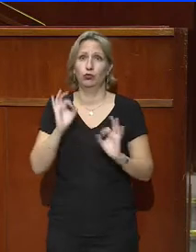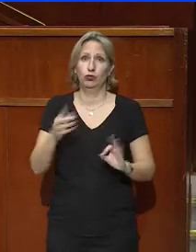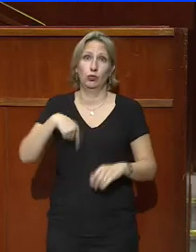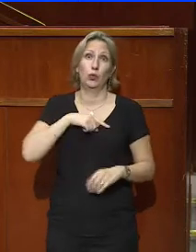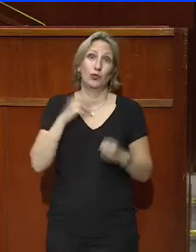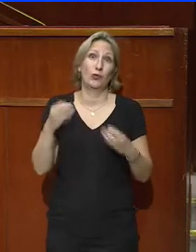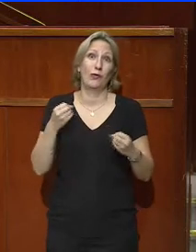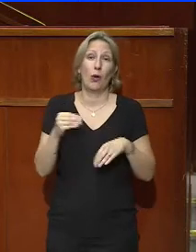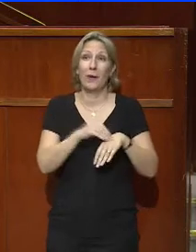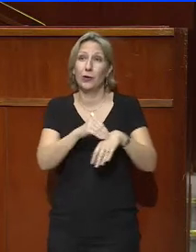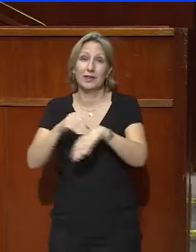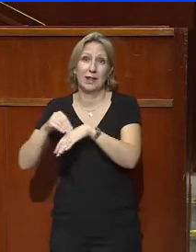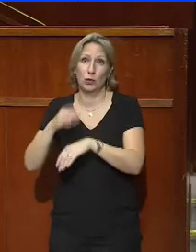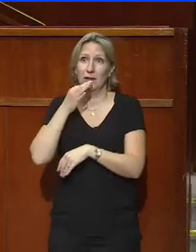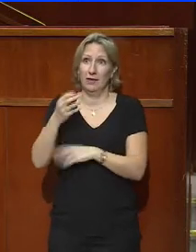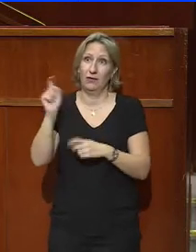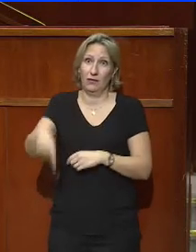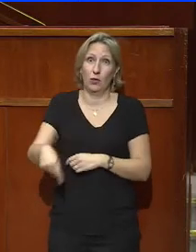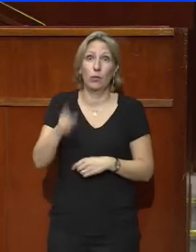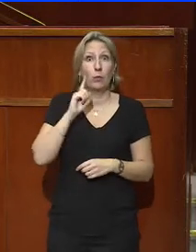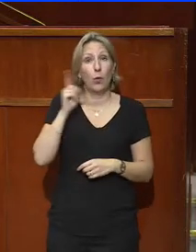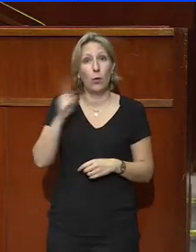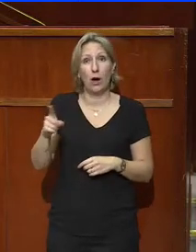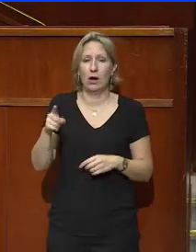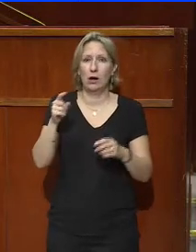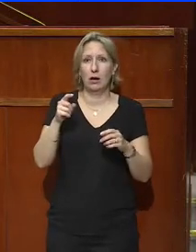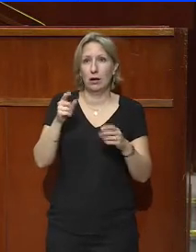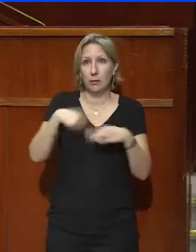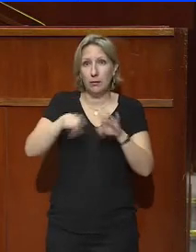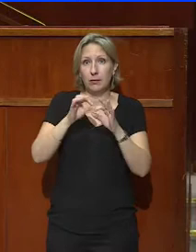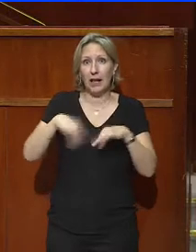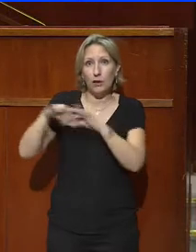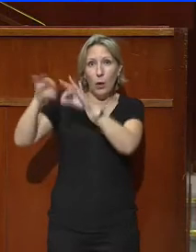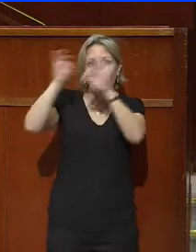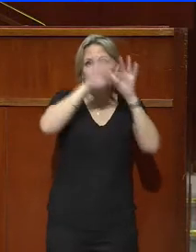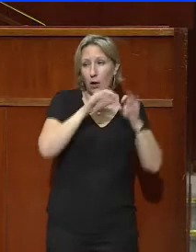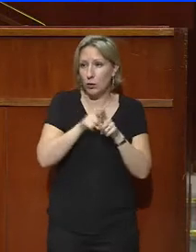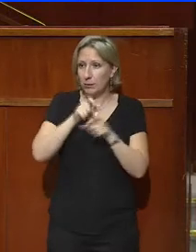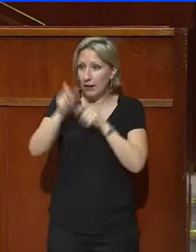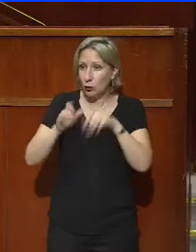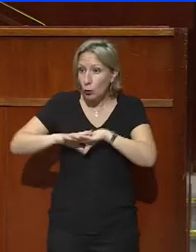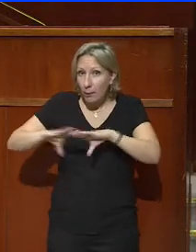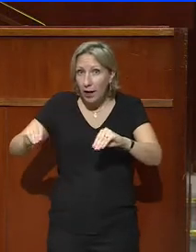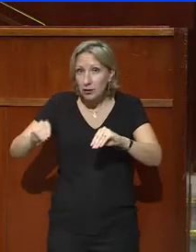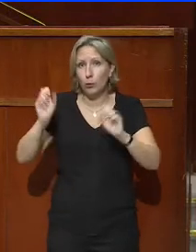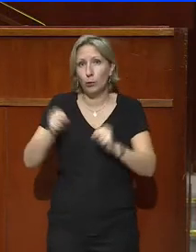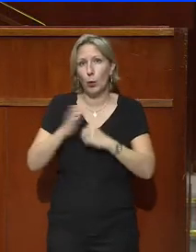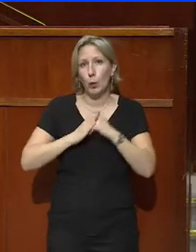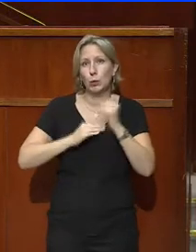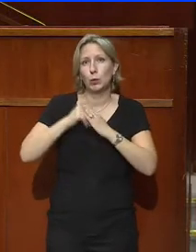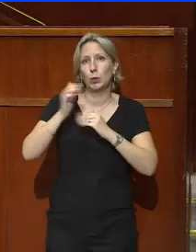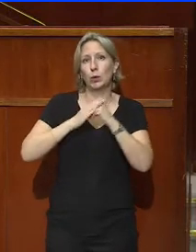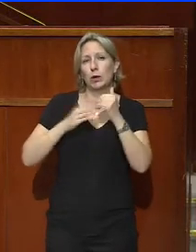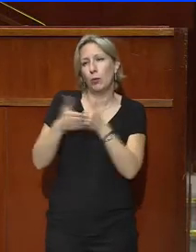préconisations, car c'est avec les acteurs et les territoires concernés que se construisent au plus près des réalités et des